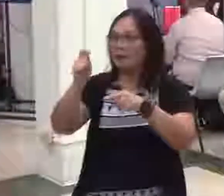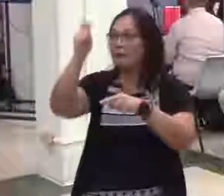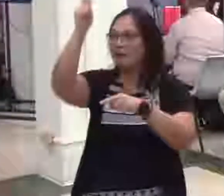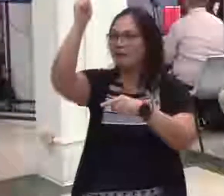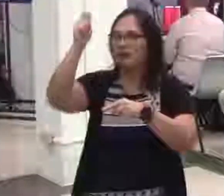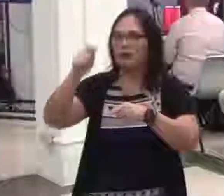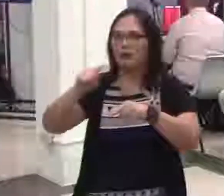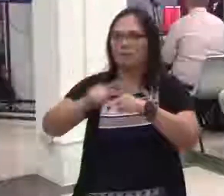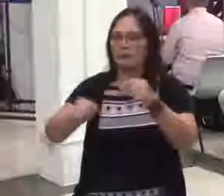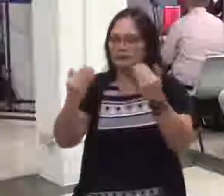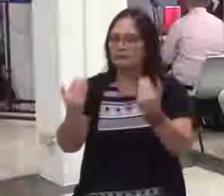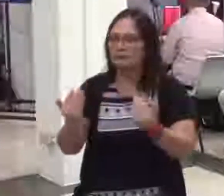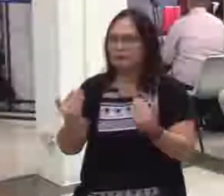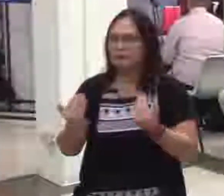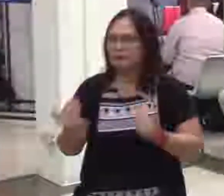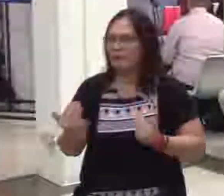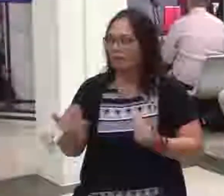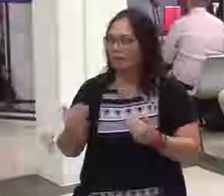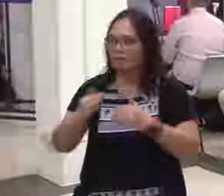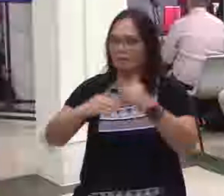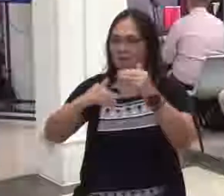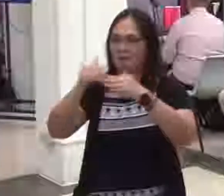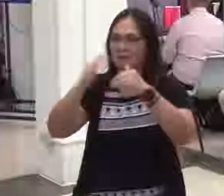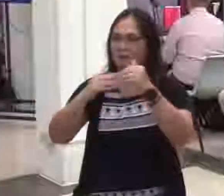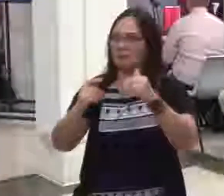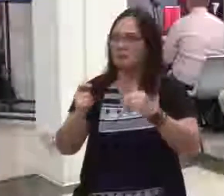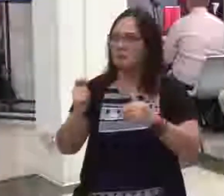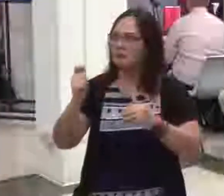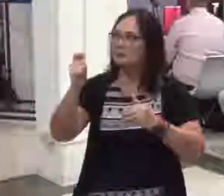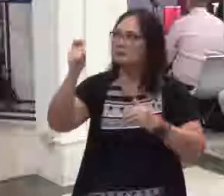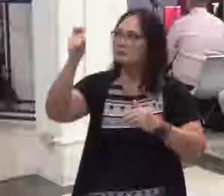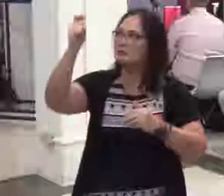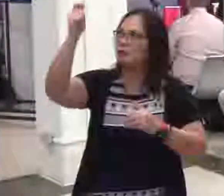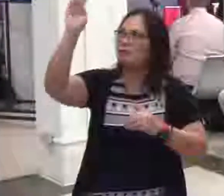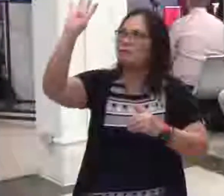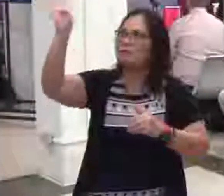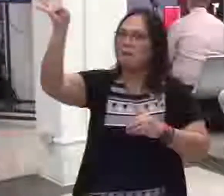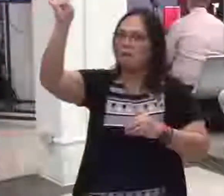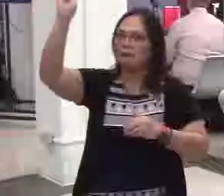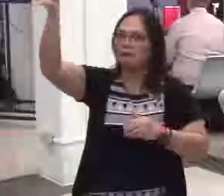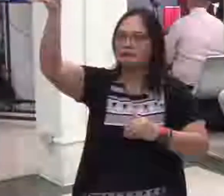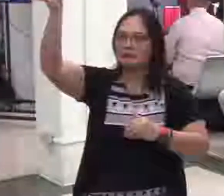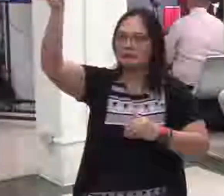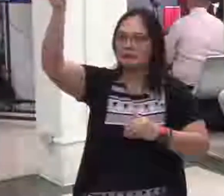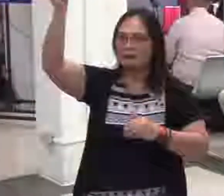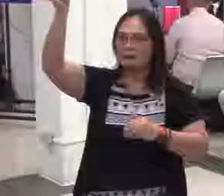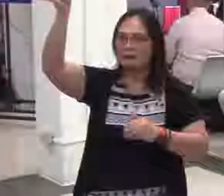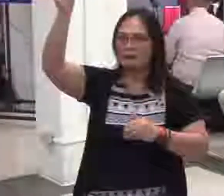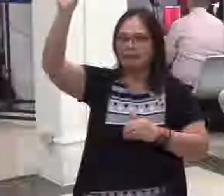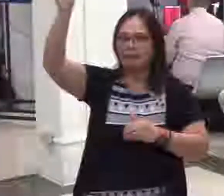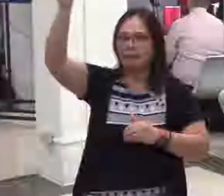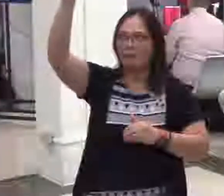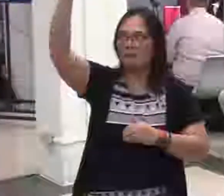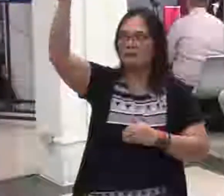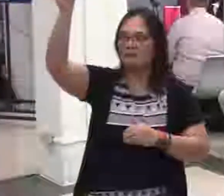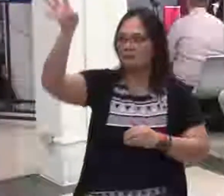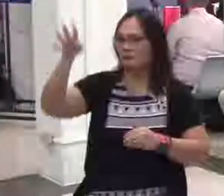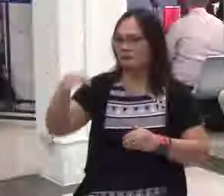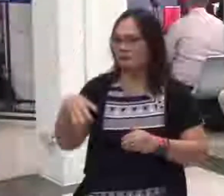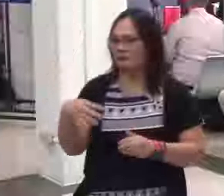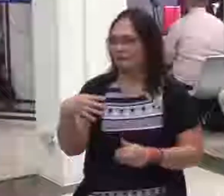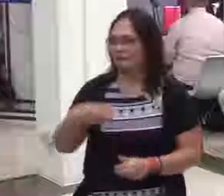buildings dito sa Pilipinas na ikay kurenta ang, halimbawa, 40 stories, ano po,